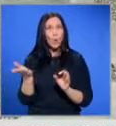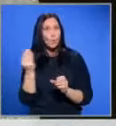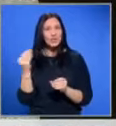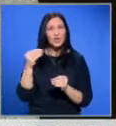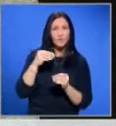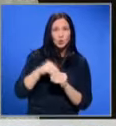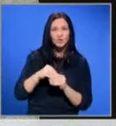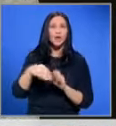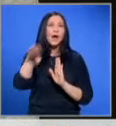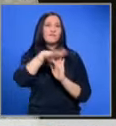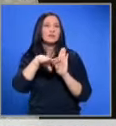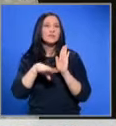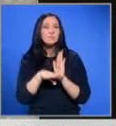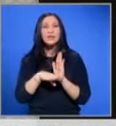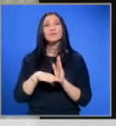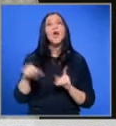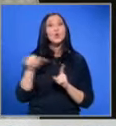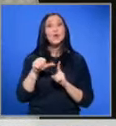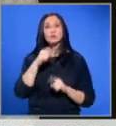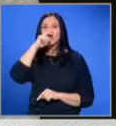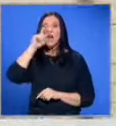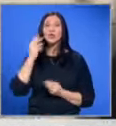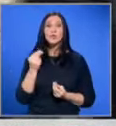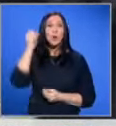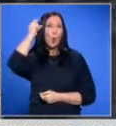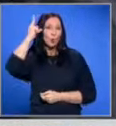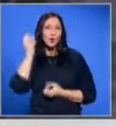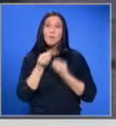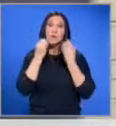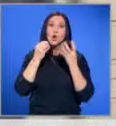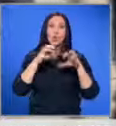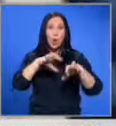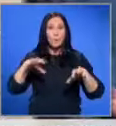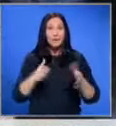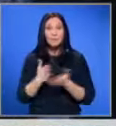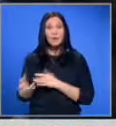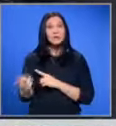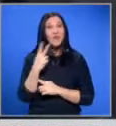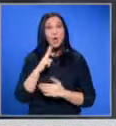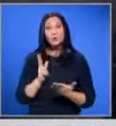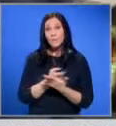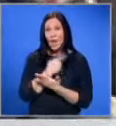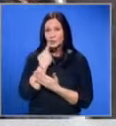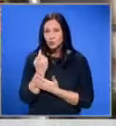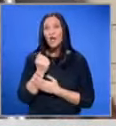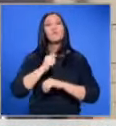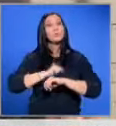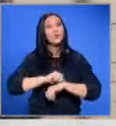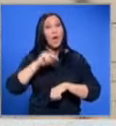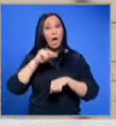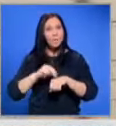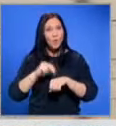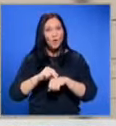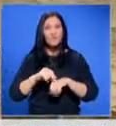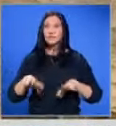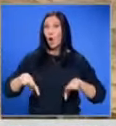в индикативния списък на ЮНЕСКО за значими културни и природни обекти през 2018 година. В община